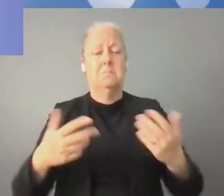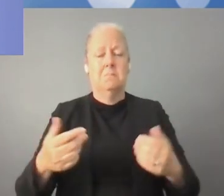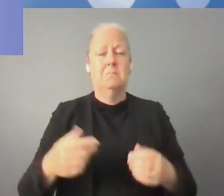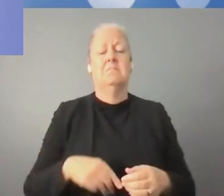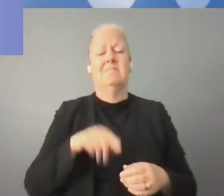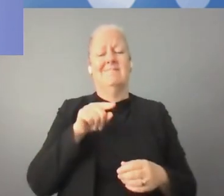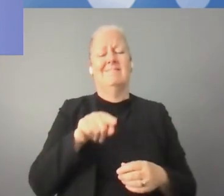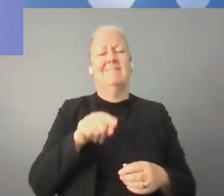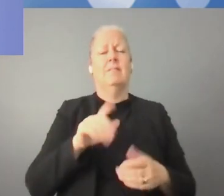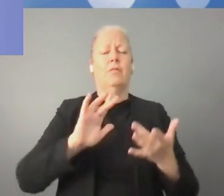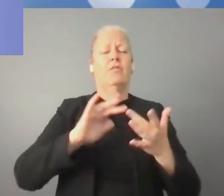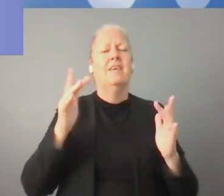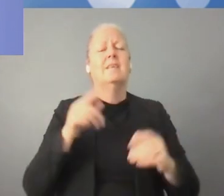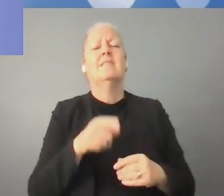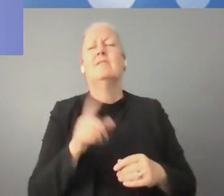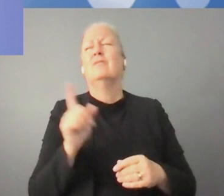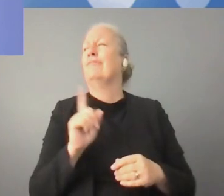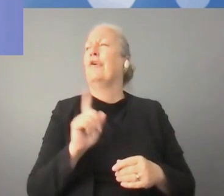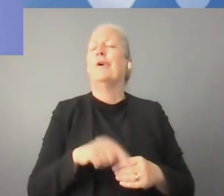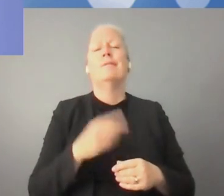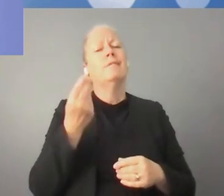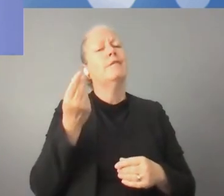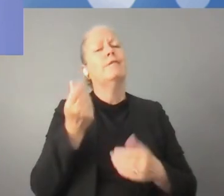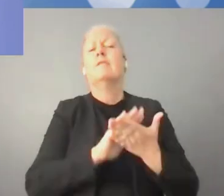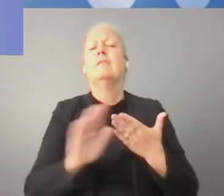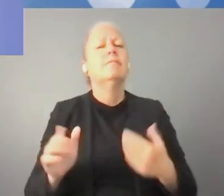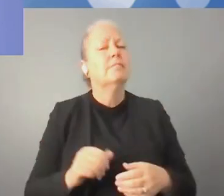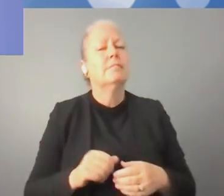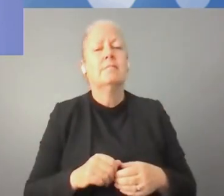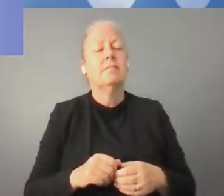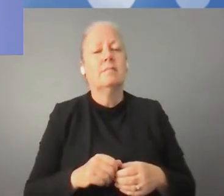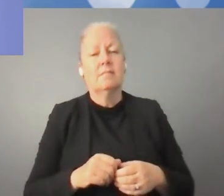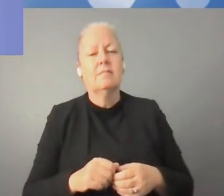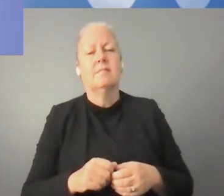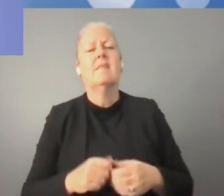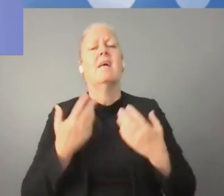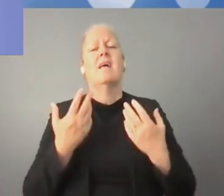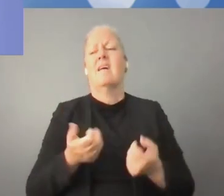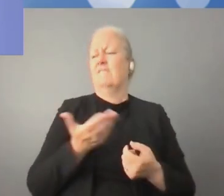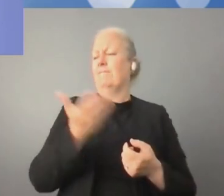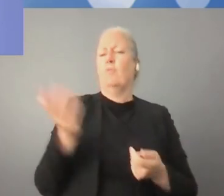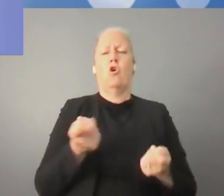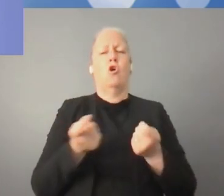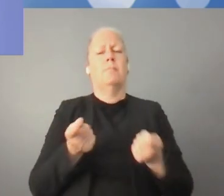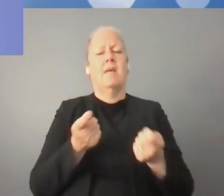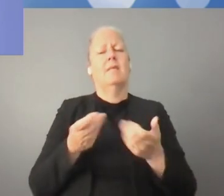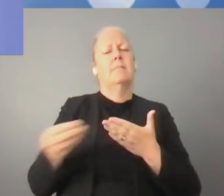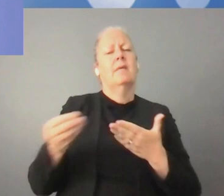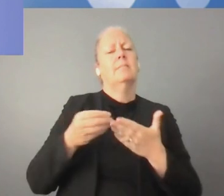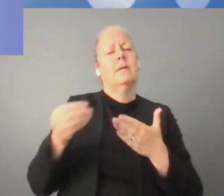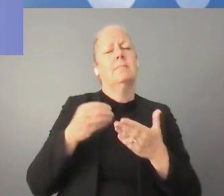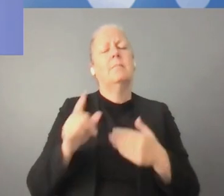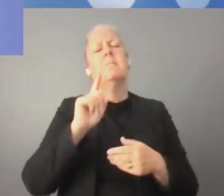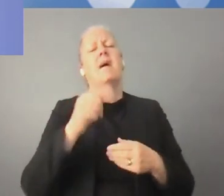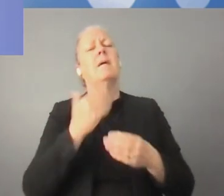بالهوية المصرفية وعملية